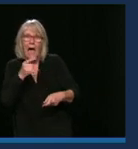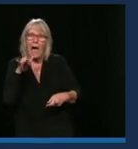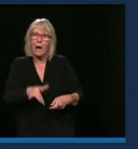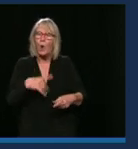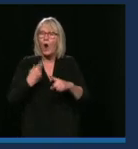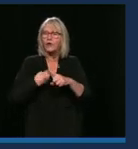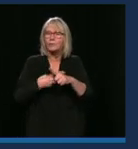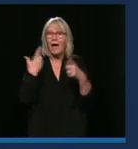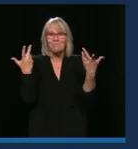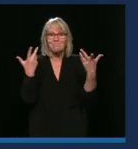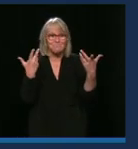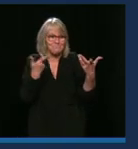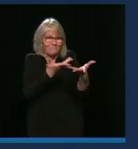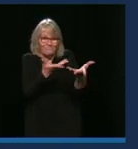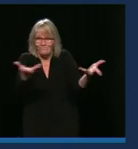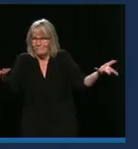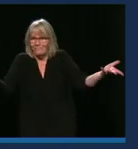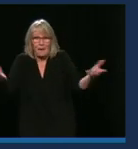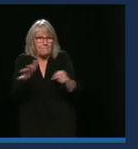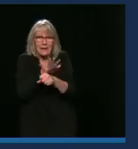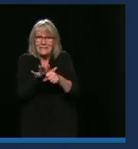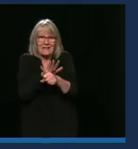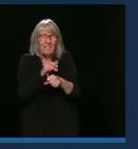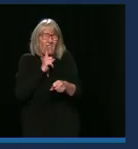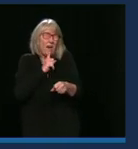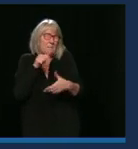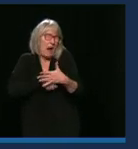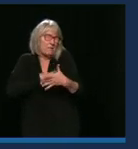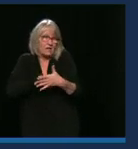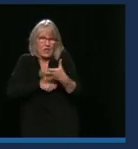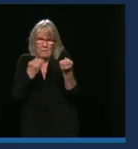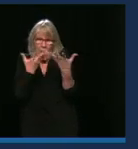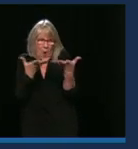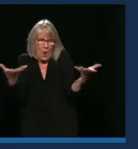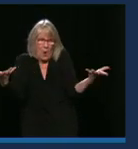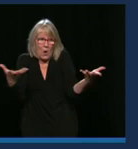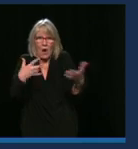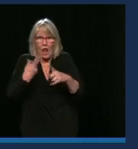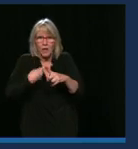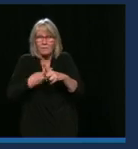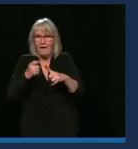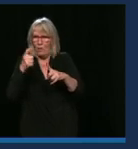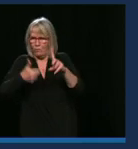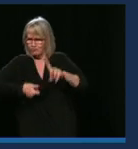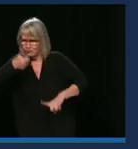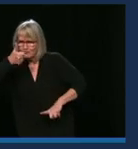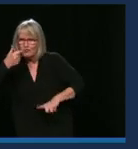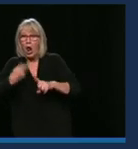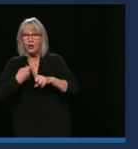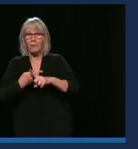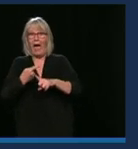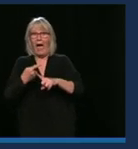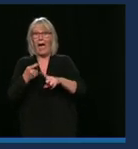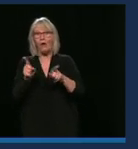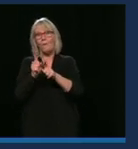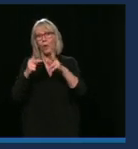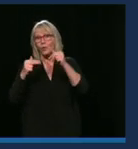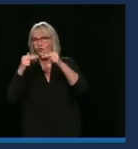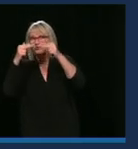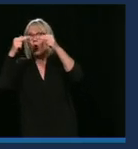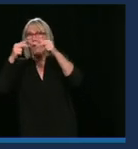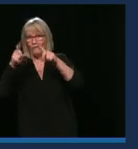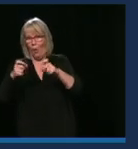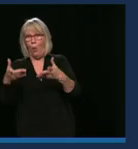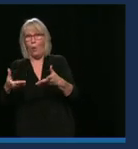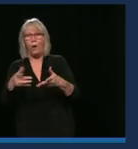Le vrai problème, c'est le manque d'offres. Il faut augmenter l'offre de logement. J'ai d'excellentes mesures audacieuses dans